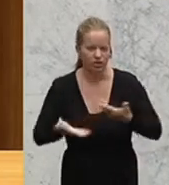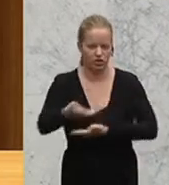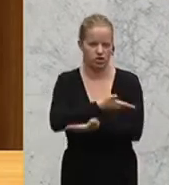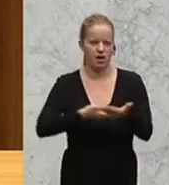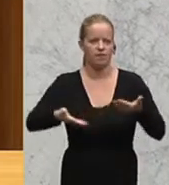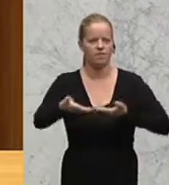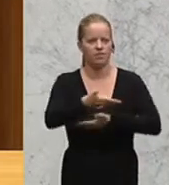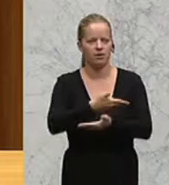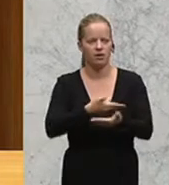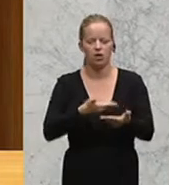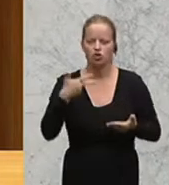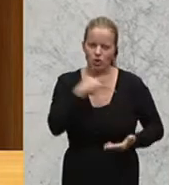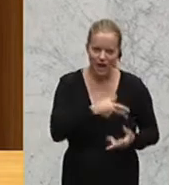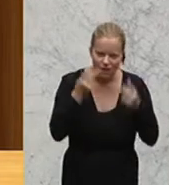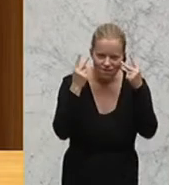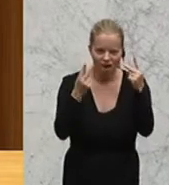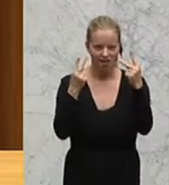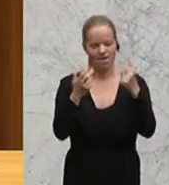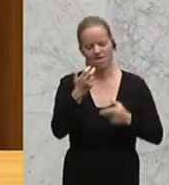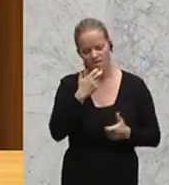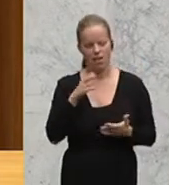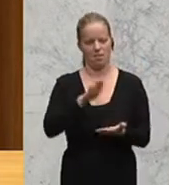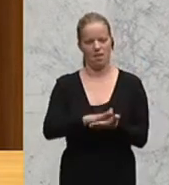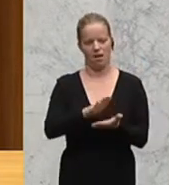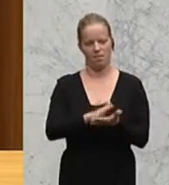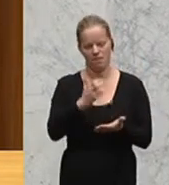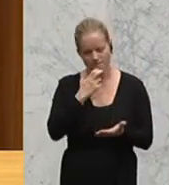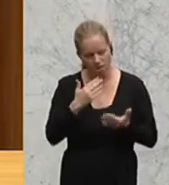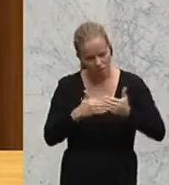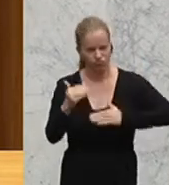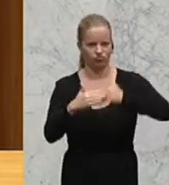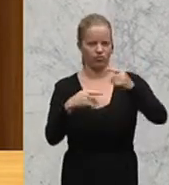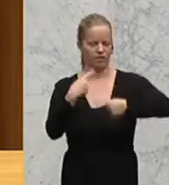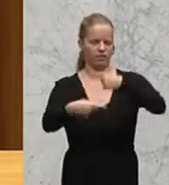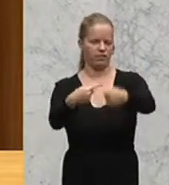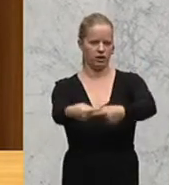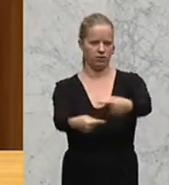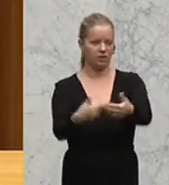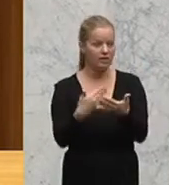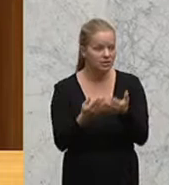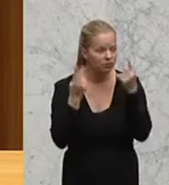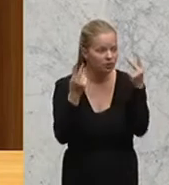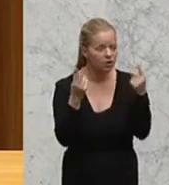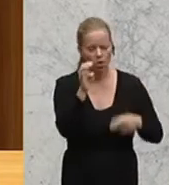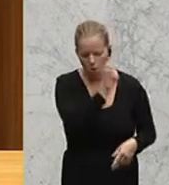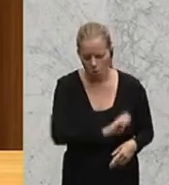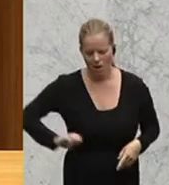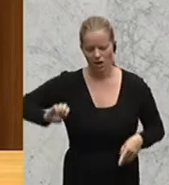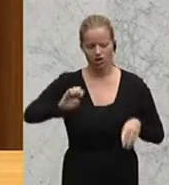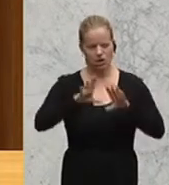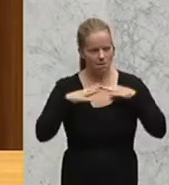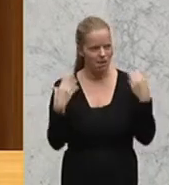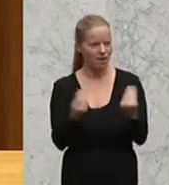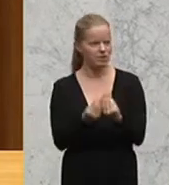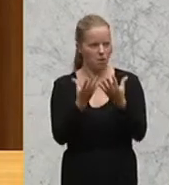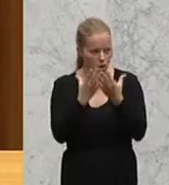aufrechterhalten und weiterentwickeln wollen. Und aus diesem Grund ist es eben notwendig, europäisch gemeinsam entsprechende